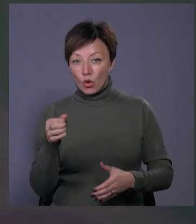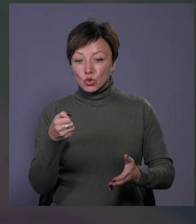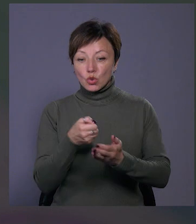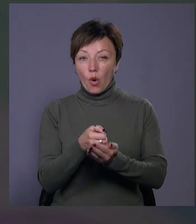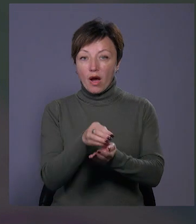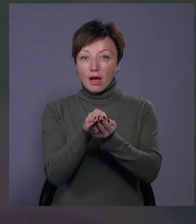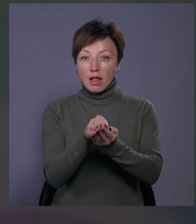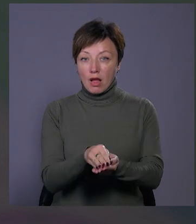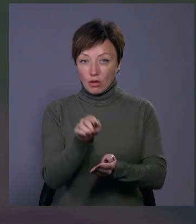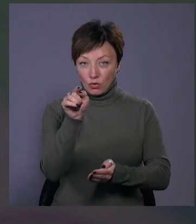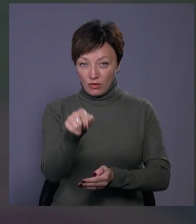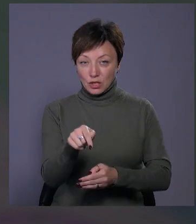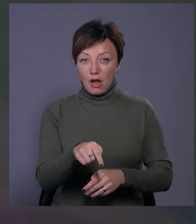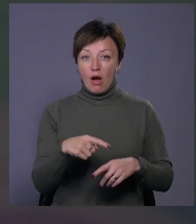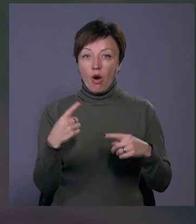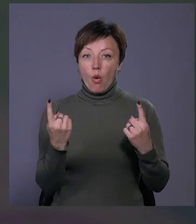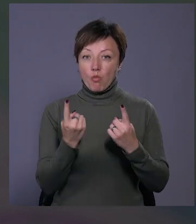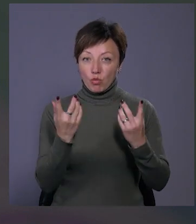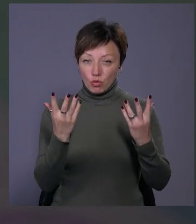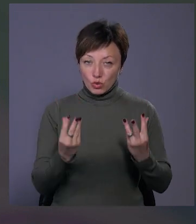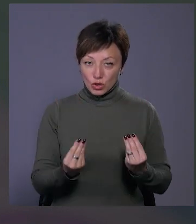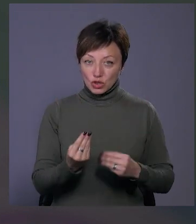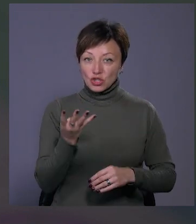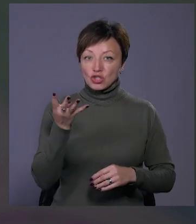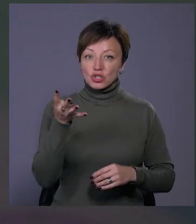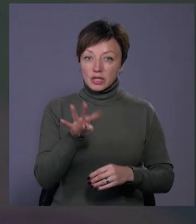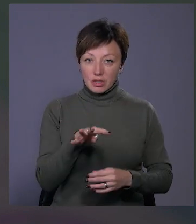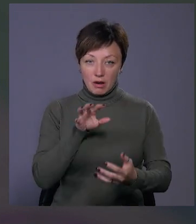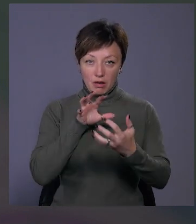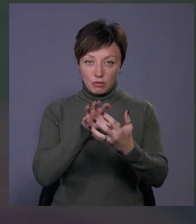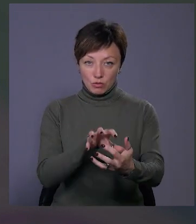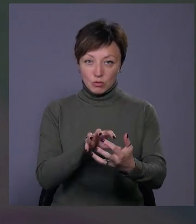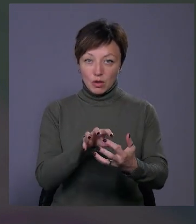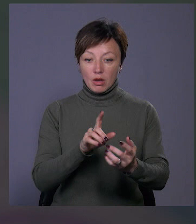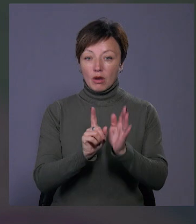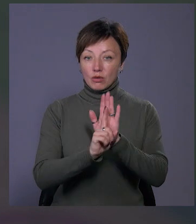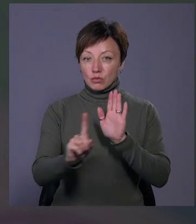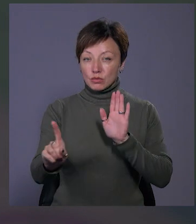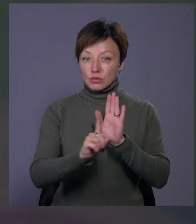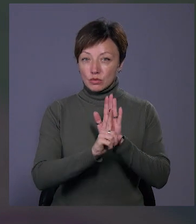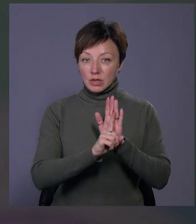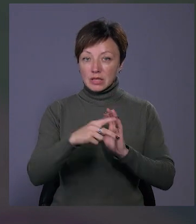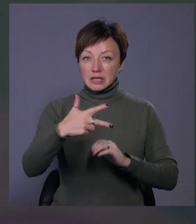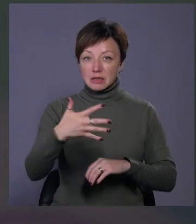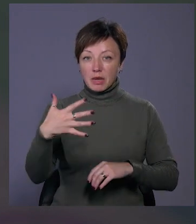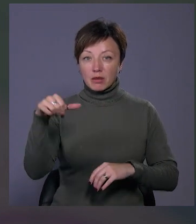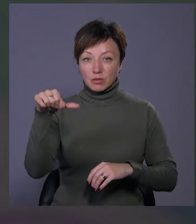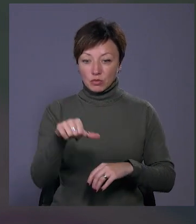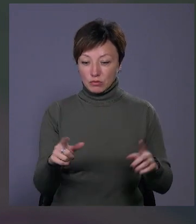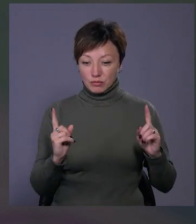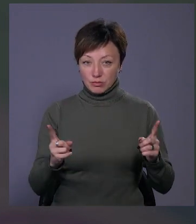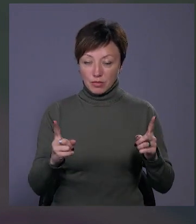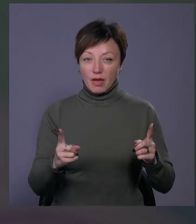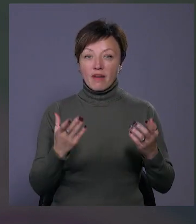кладовища. У будні пасажирів перевозить чотири транспортних засоби. Вони курсують з інтервалом у 35 хвилин.